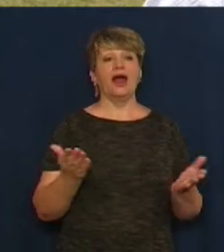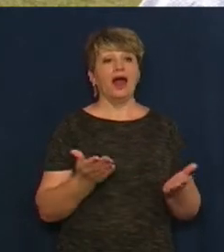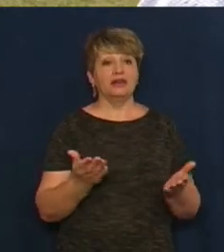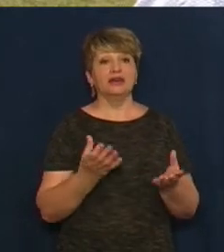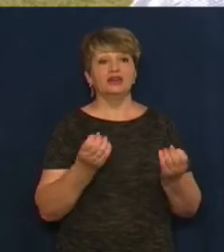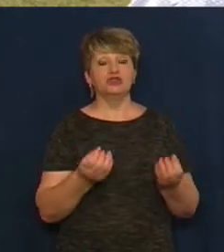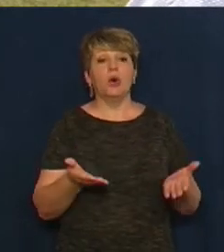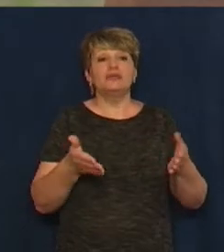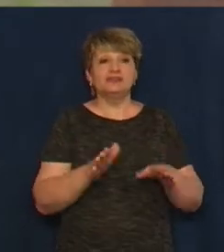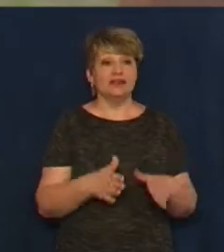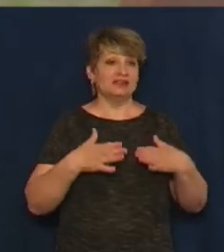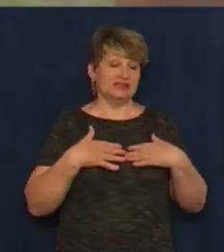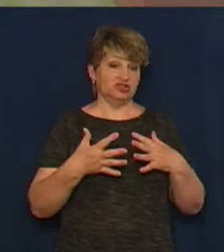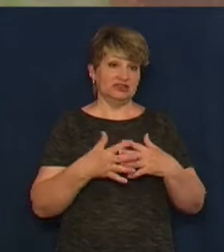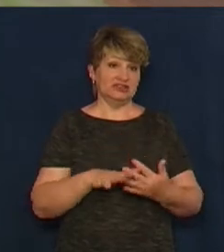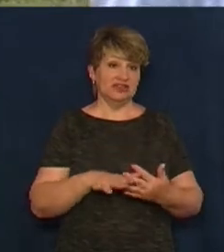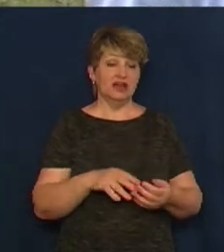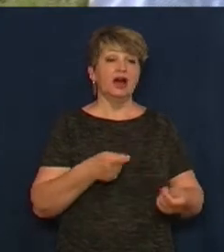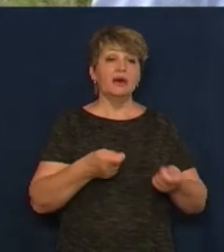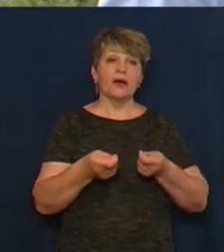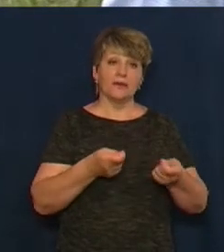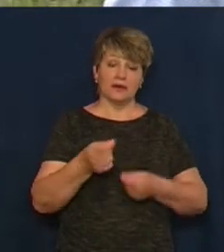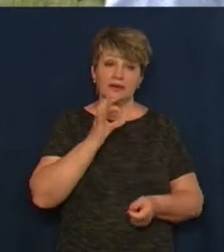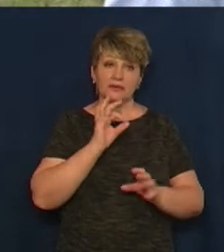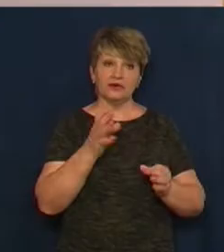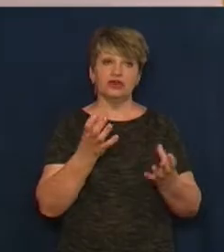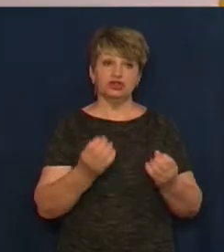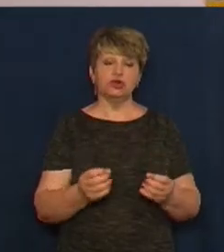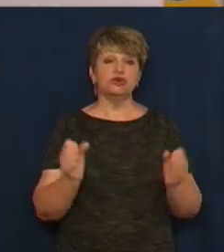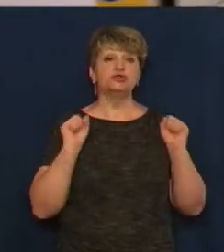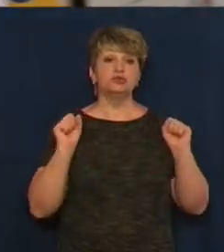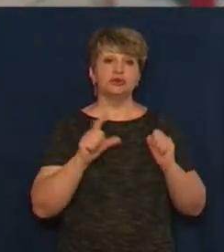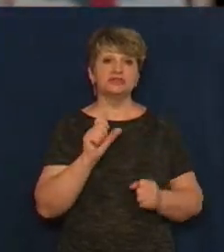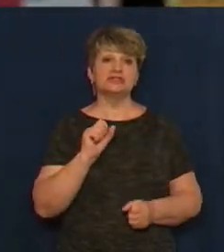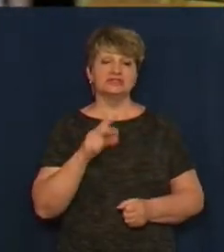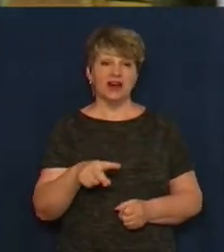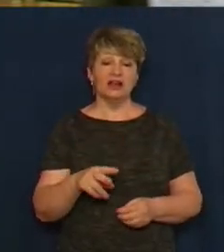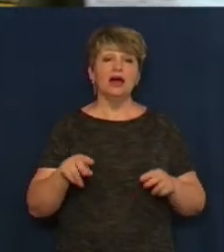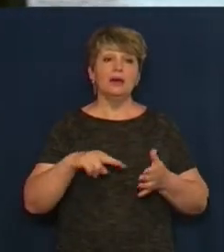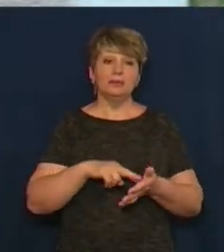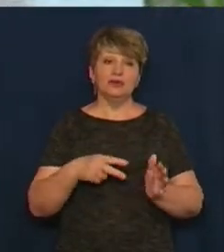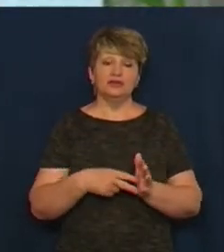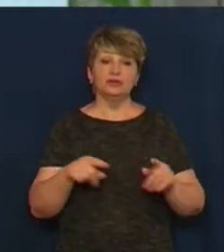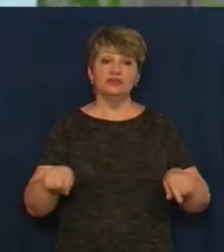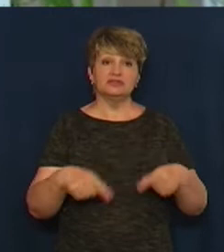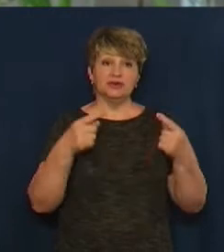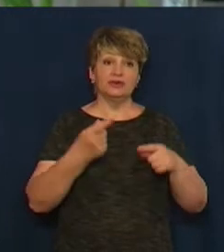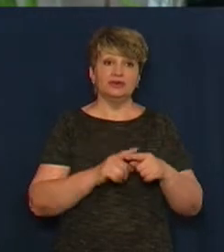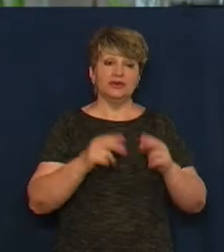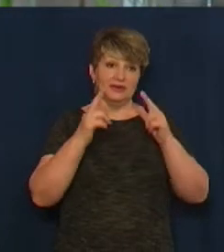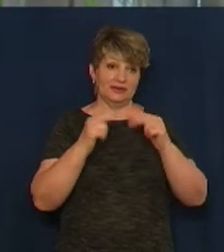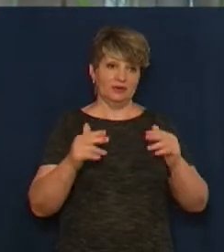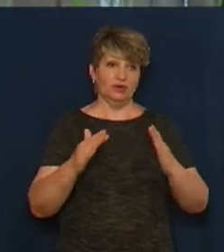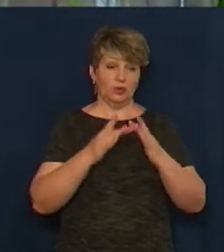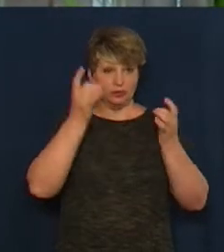залишилася в наших селах. Анатолій Ведута додає, ще один спортивний зал планують створити на базі будинку культури у селі Виграїв. Юлія Норовкова,